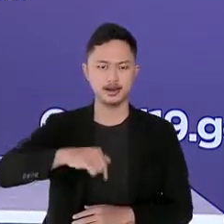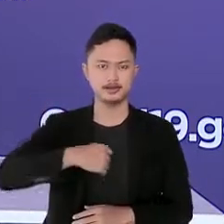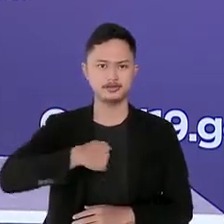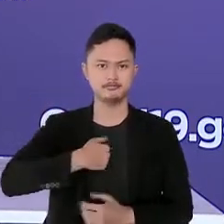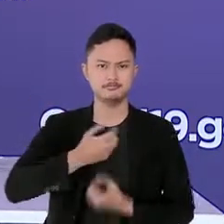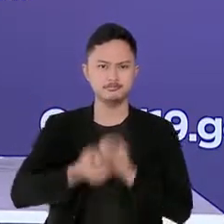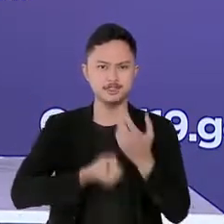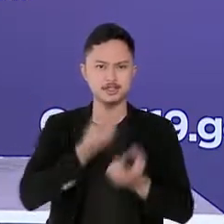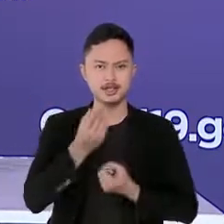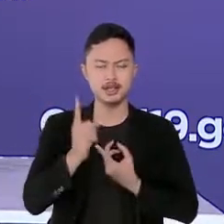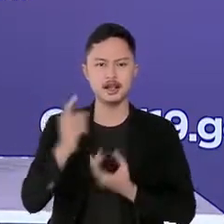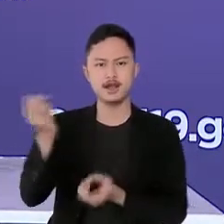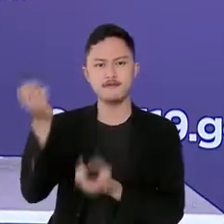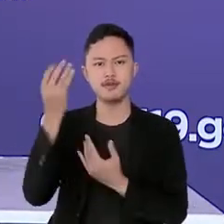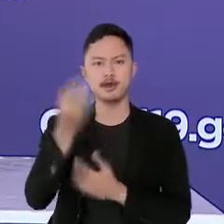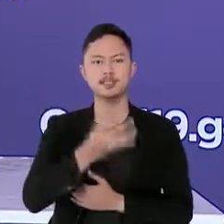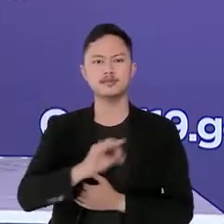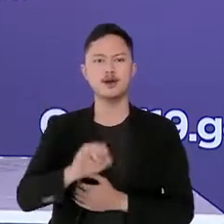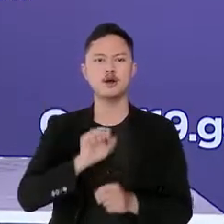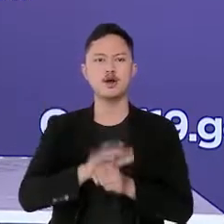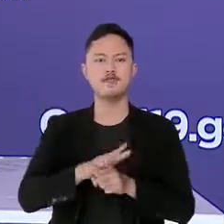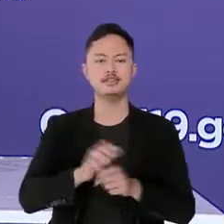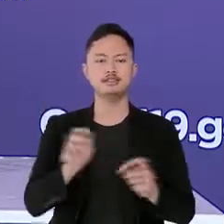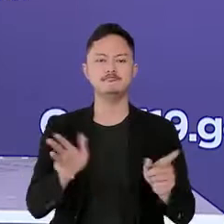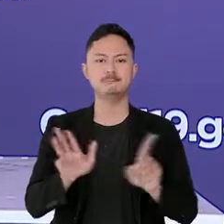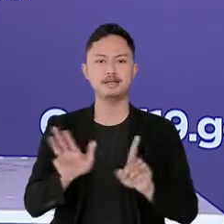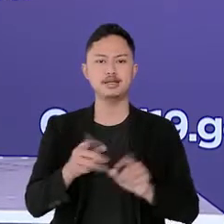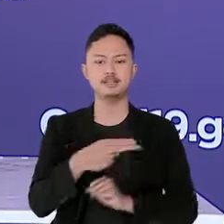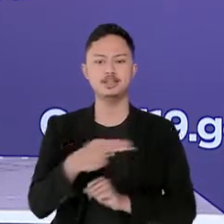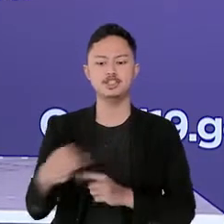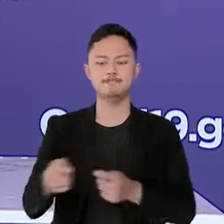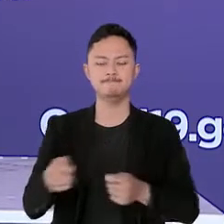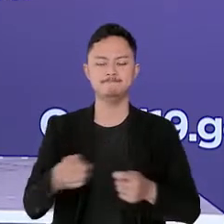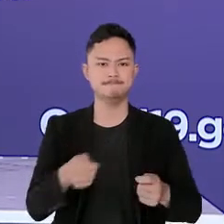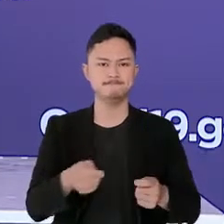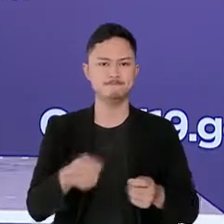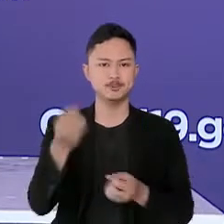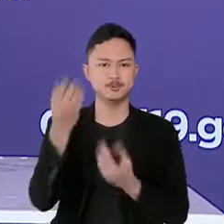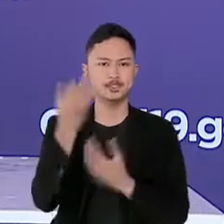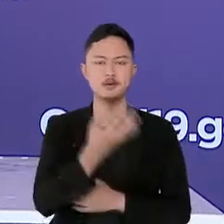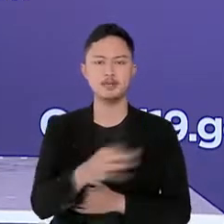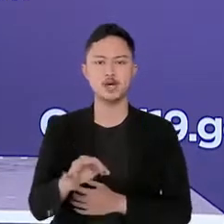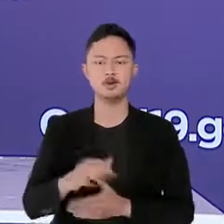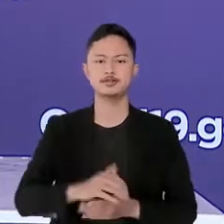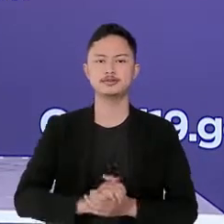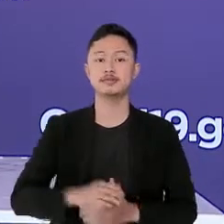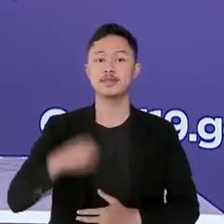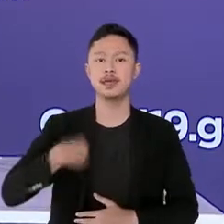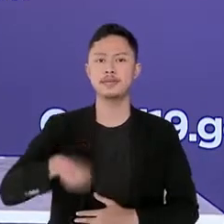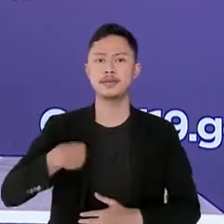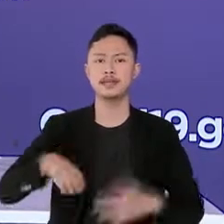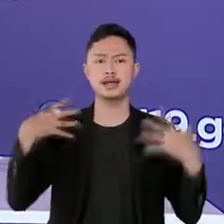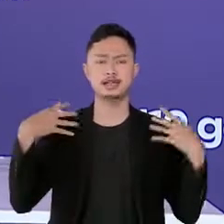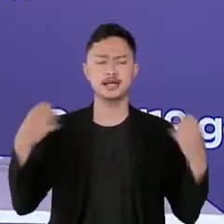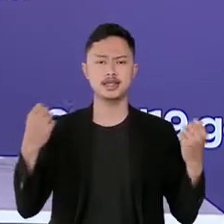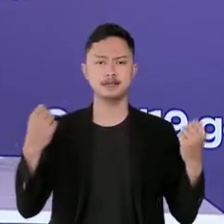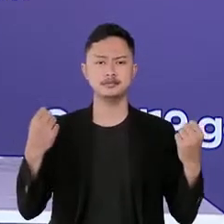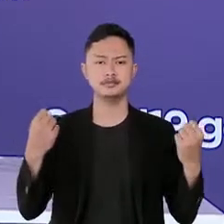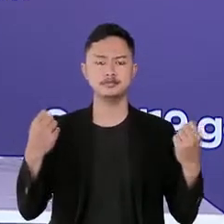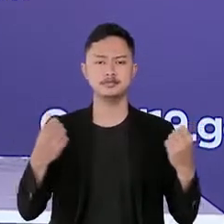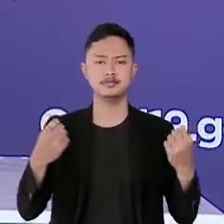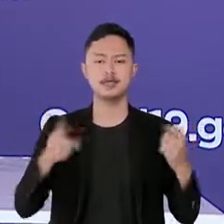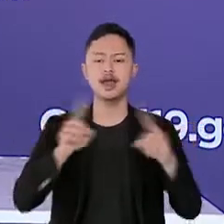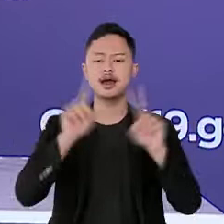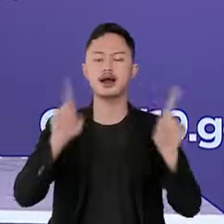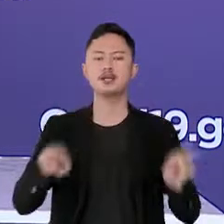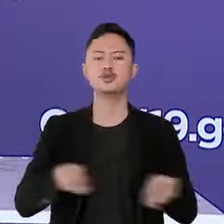akan menyampaikan perkembangan penanganan covid-19 di Indonesia kementerian kesehatan telah mengeluarkan